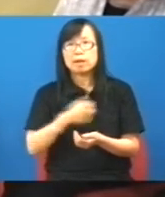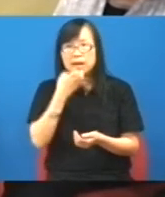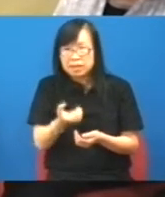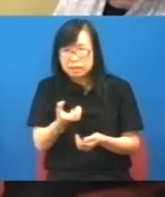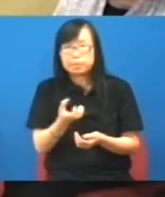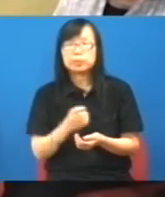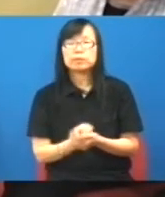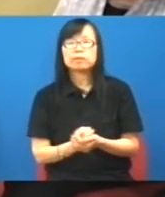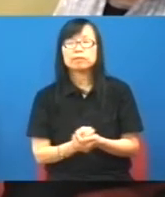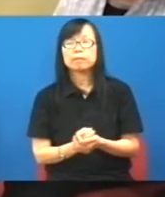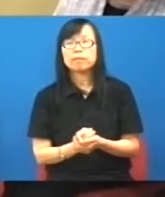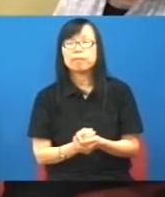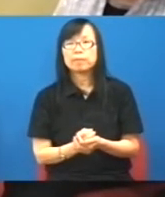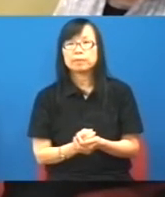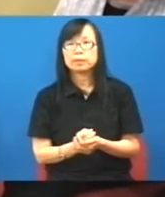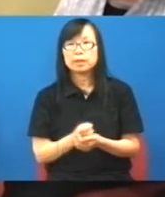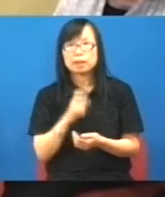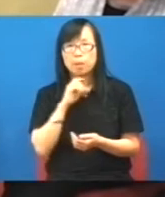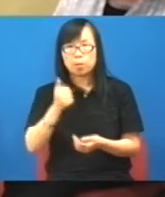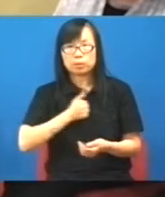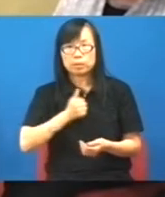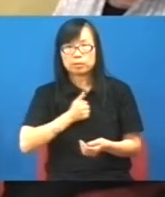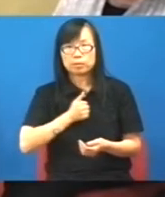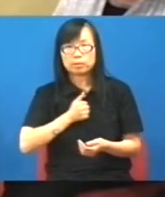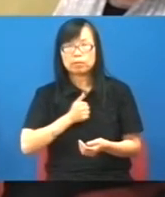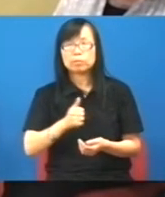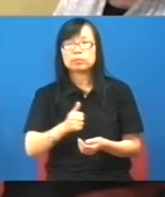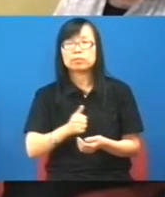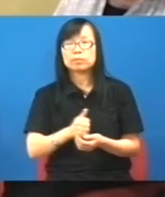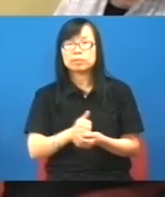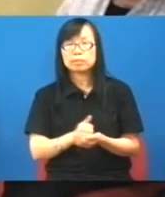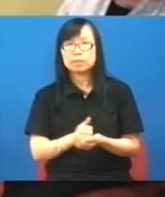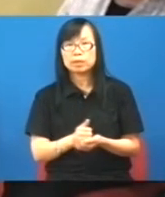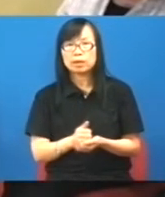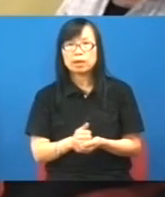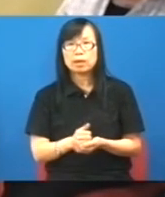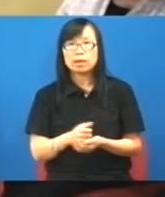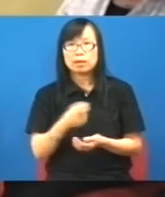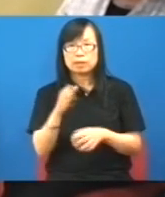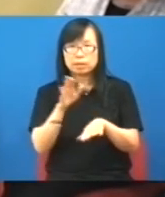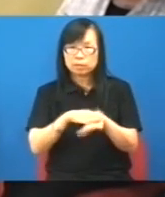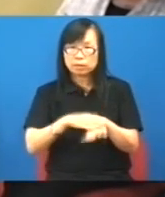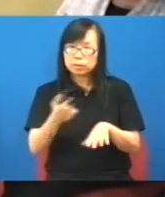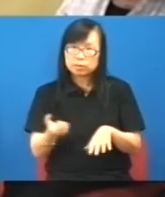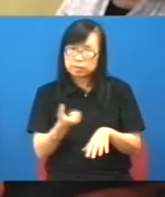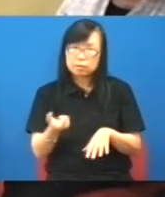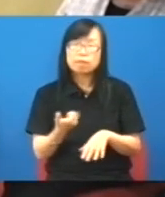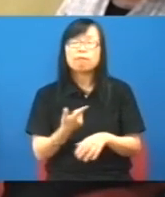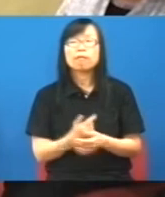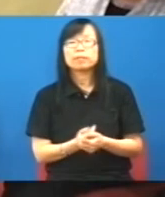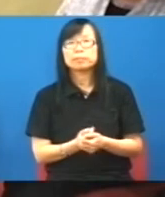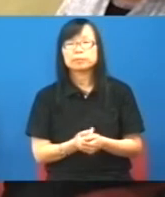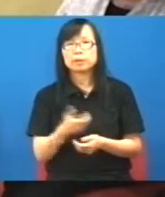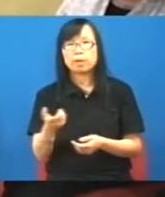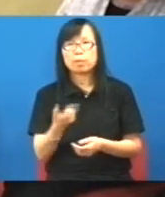你有沒有足夠的盈餘九十幾